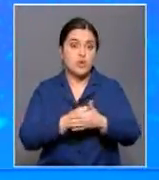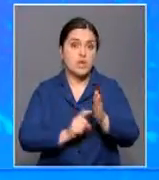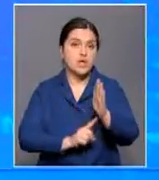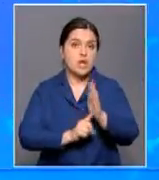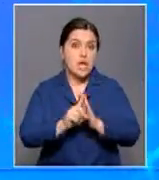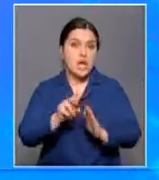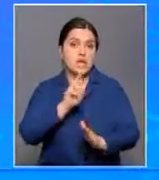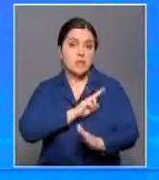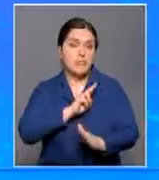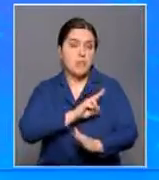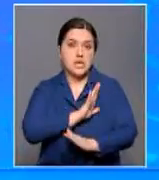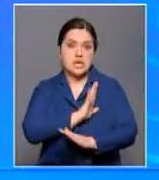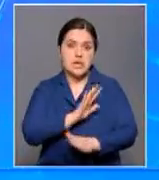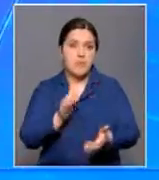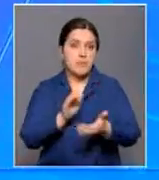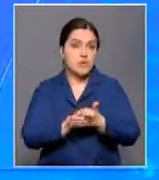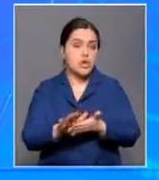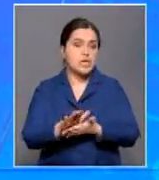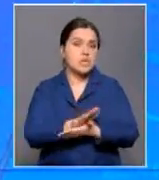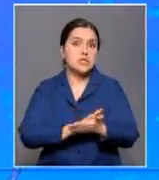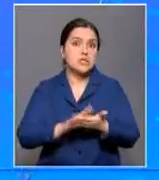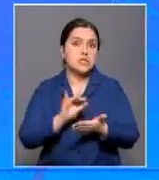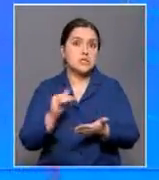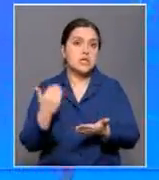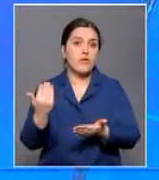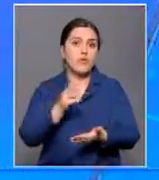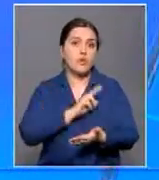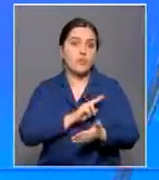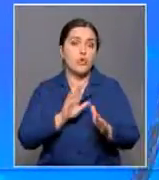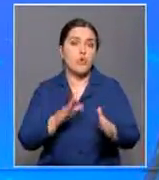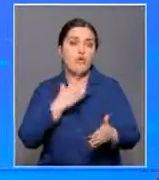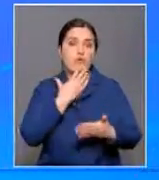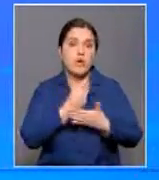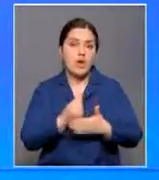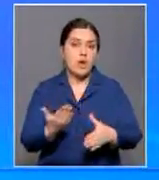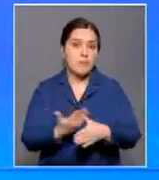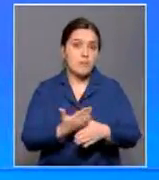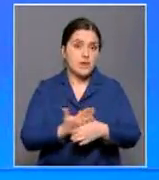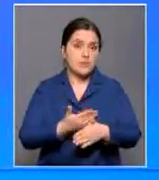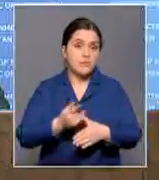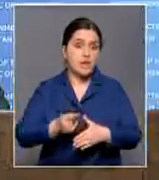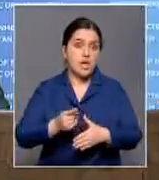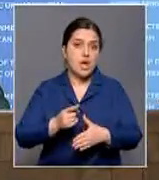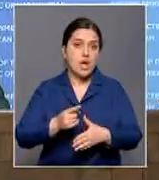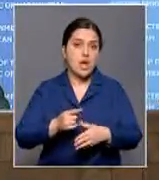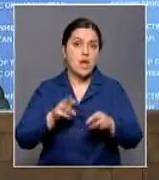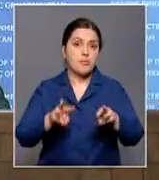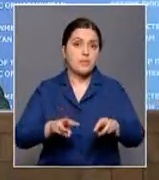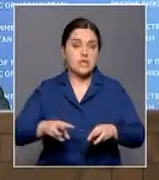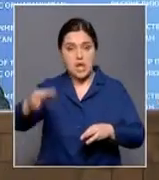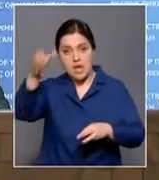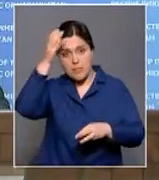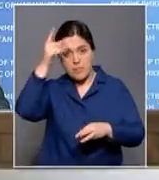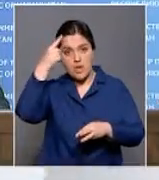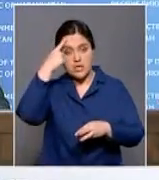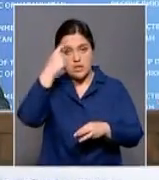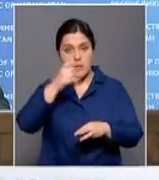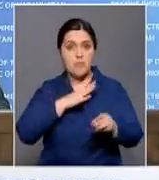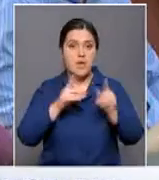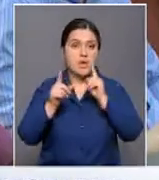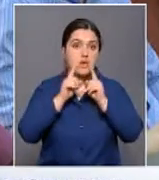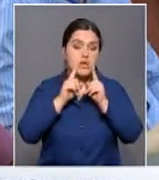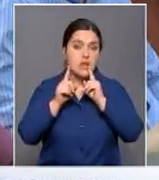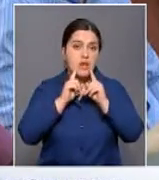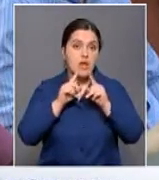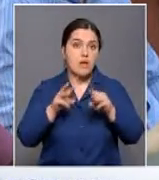министерство не был знаком ни с кем из сотрудников, кроме своего помощника. Об этом глава Минобразования также сообщил в ходе пресс-конференции в